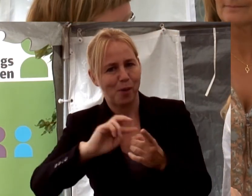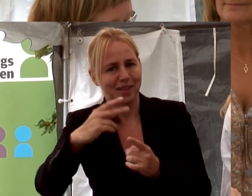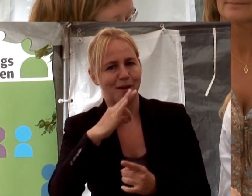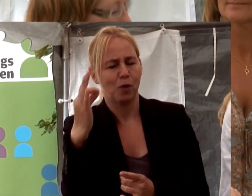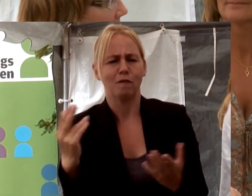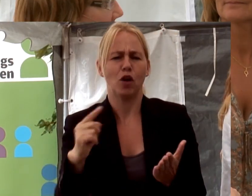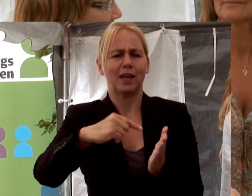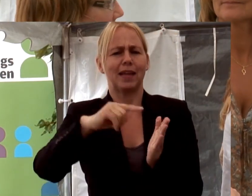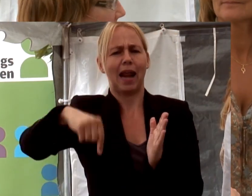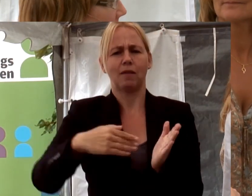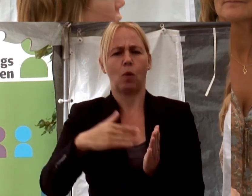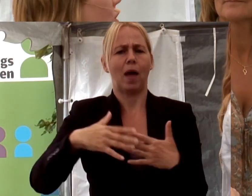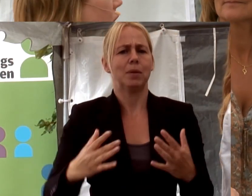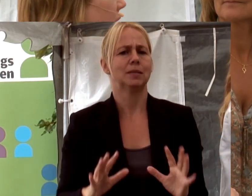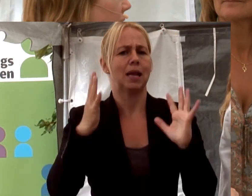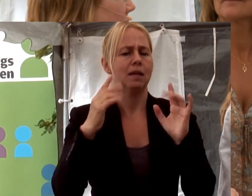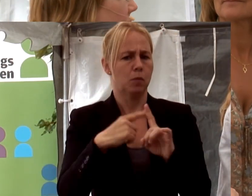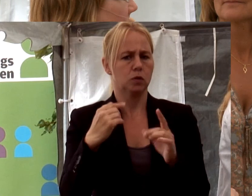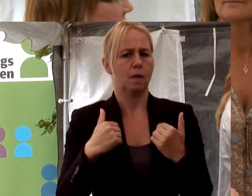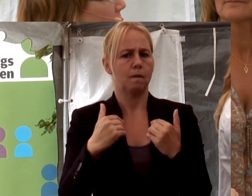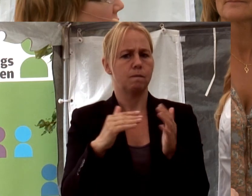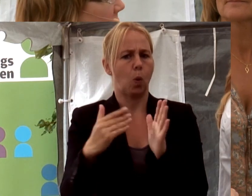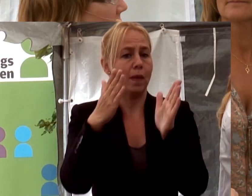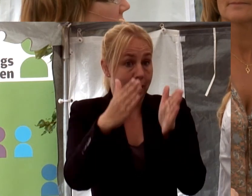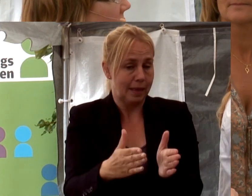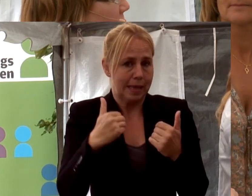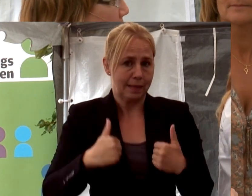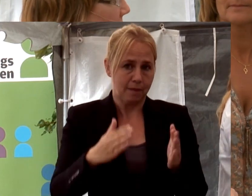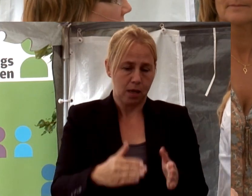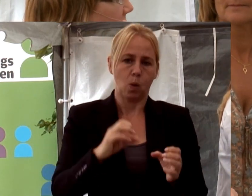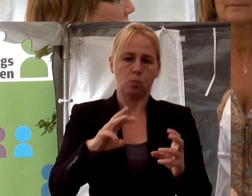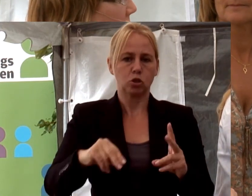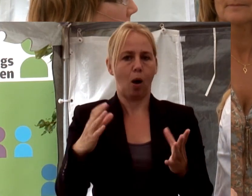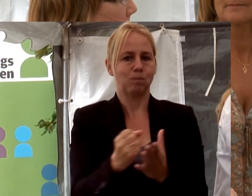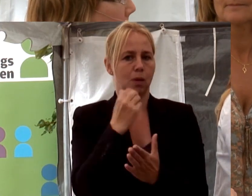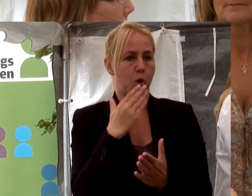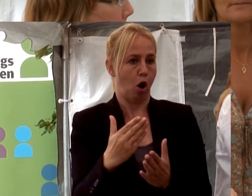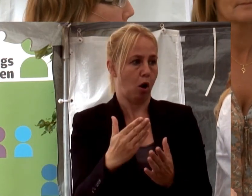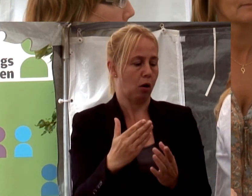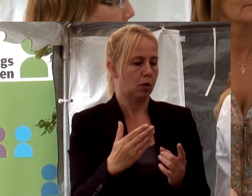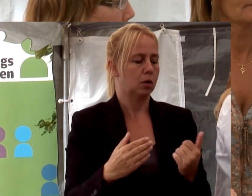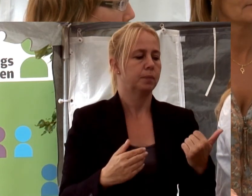Vad krävs då av arbetslivet och av individerna för att vi ska lyckas med att få ihop den här ekvationen?